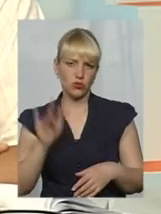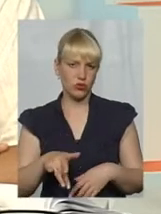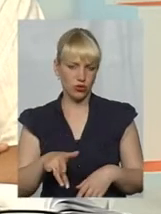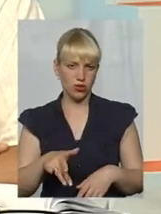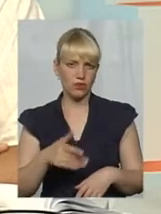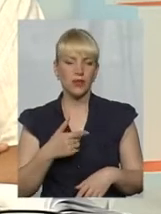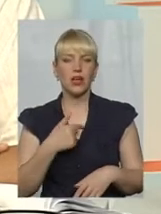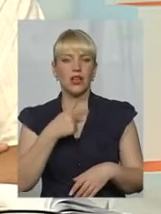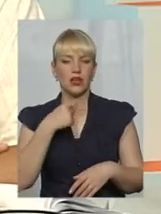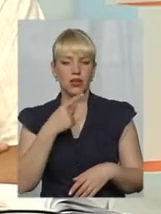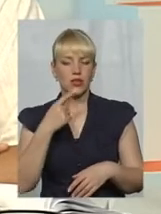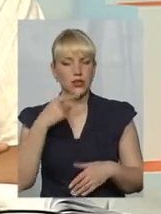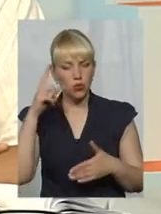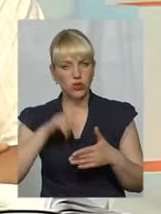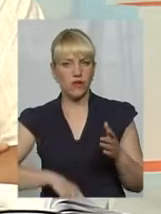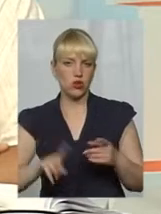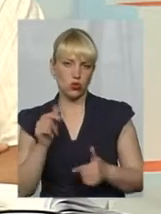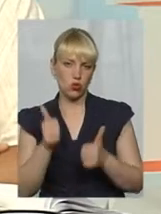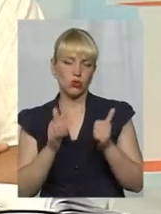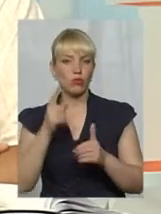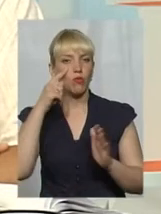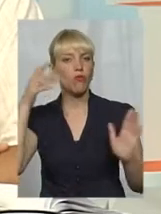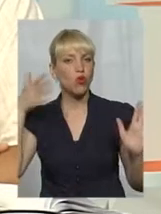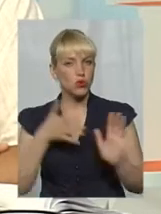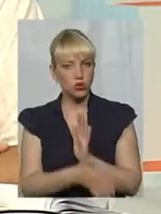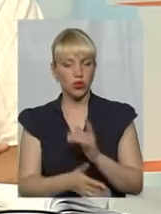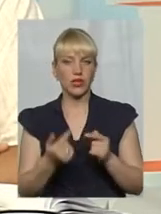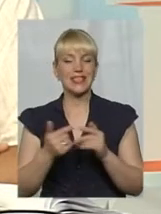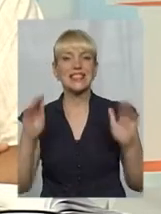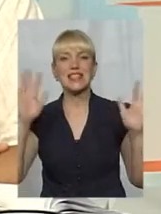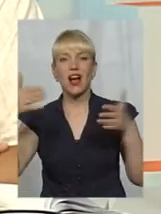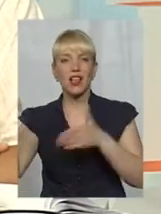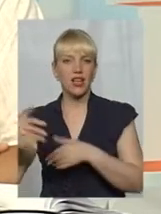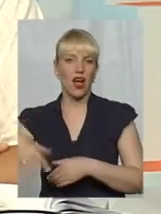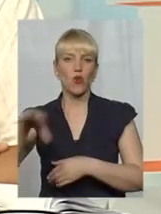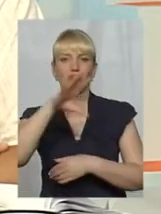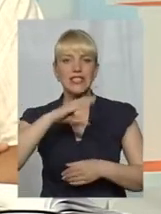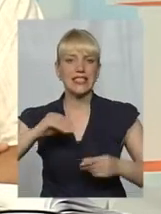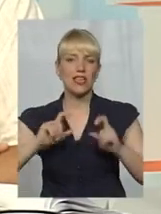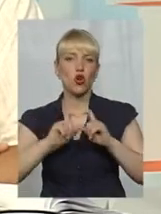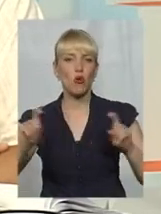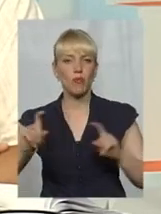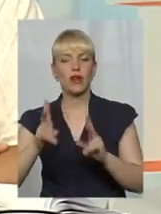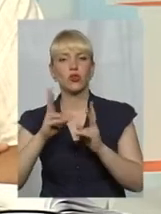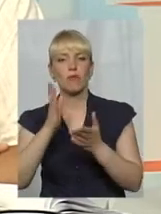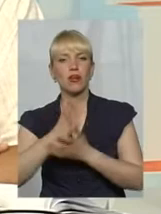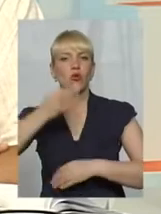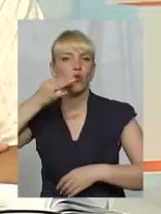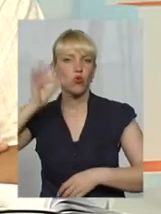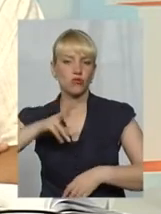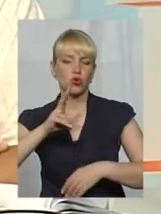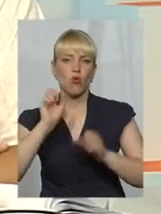найбільш прозорий. І закликаю ще раз і ще раз ті компанії, які мають досвід і які можуть